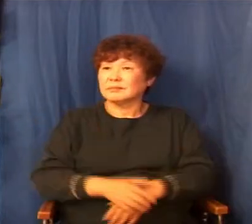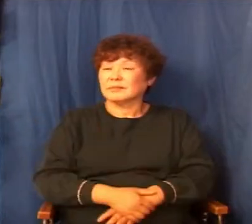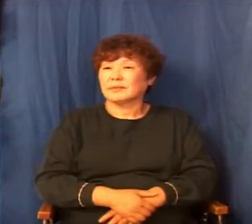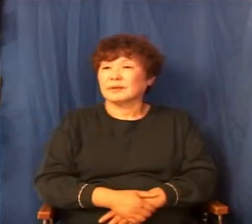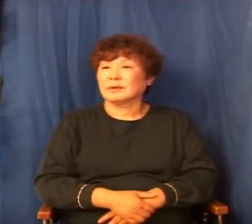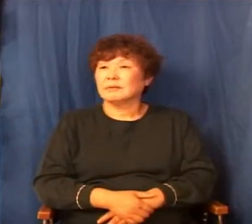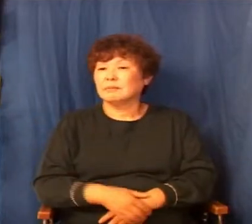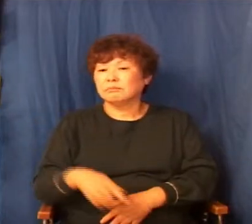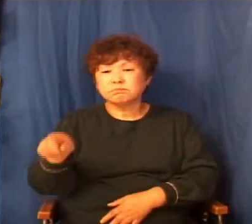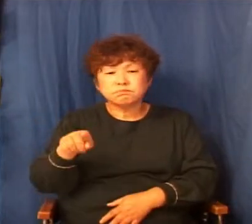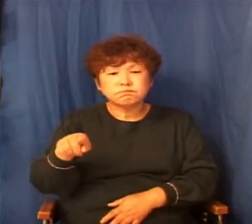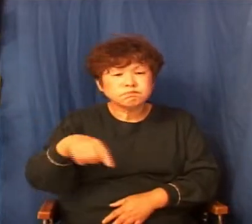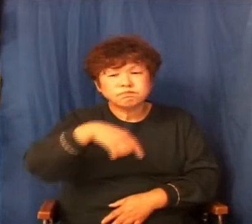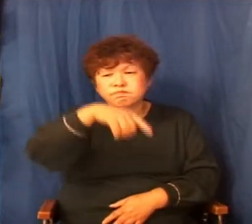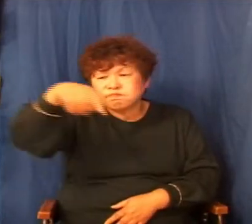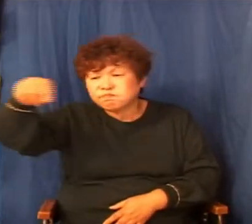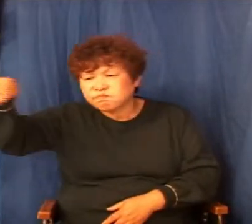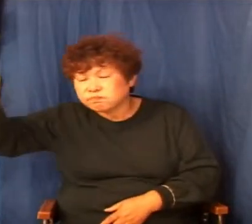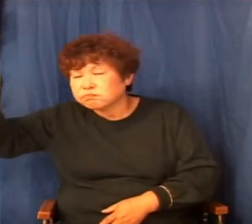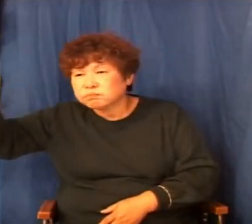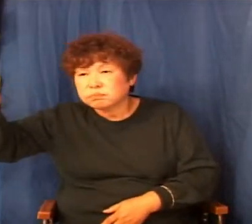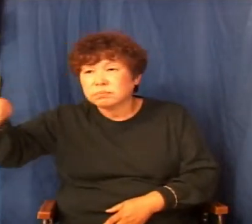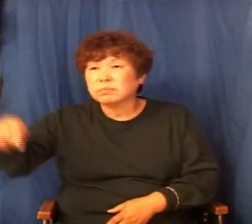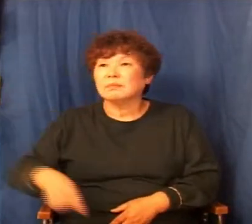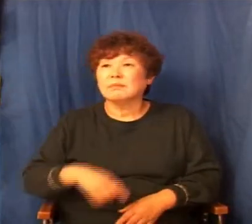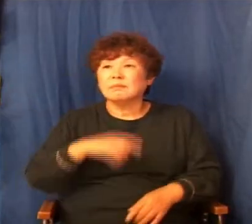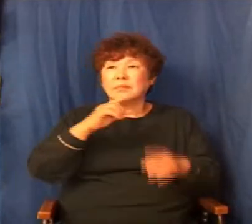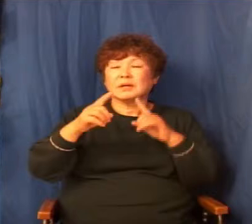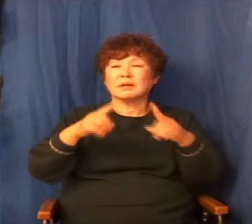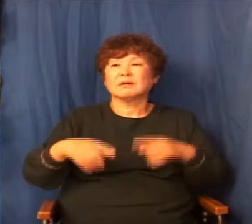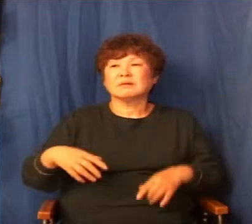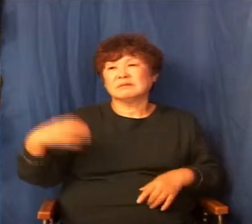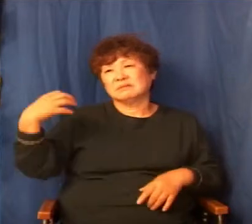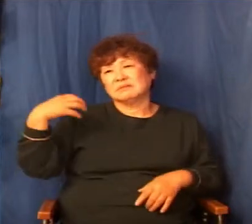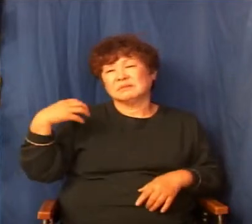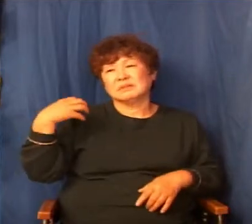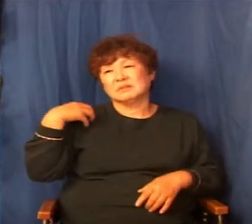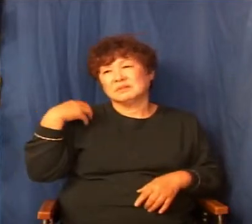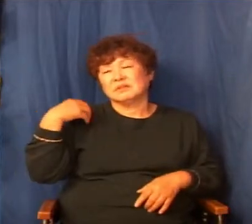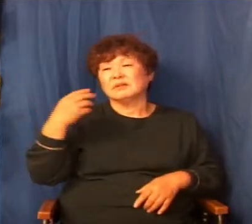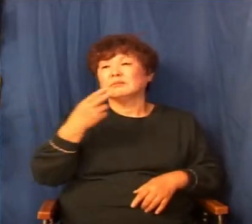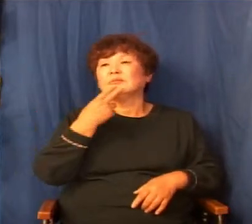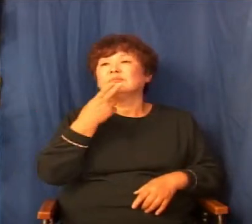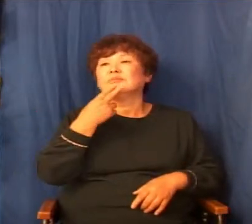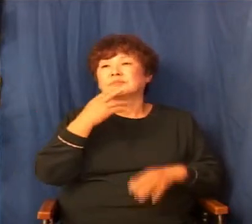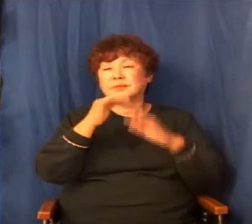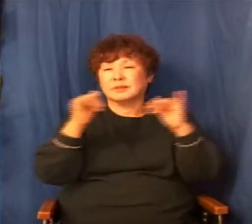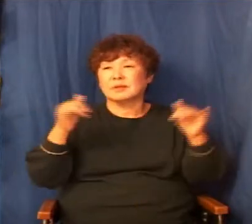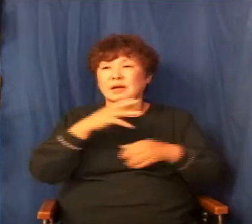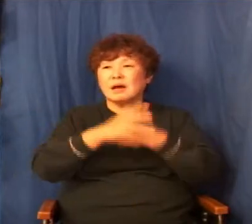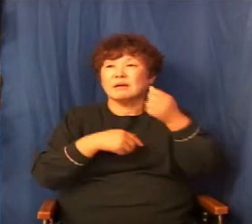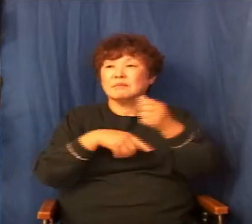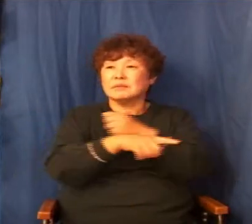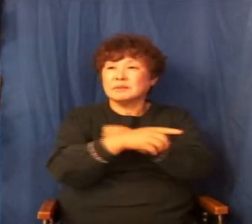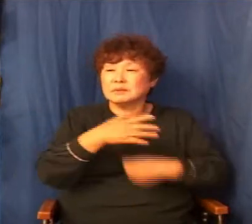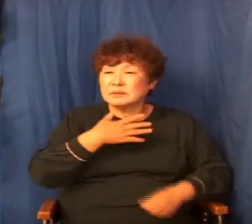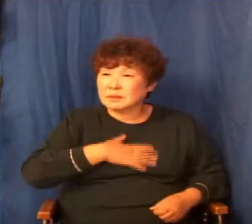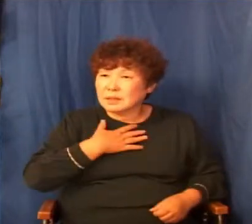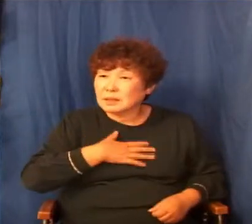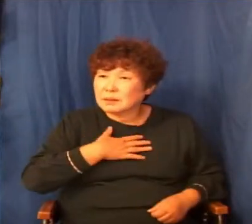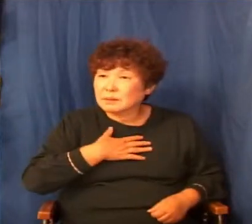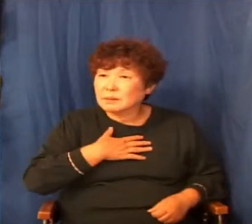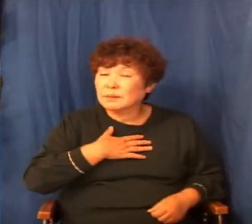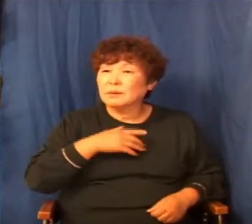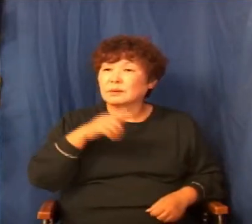어디로 갈지 모르겠어요. 이렇게 하는 것은 내가 볼 때 조금 무책임한 것 같습니다. 하나님의 뜻을 아는 것이 뜻을 알고